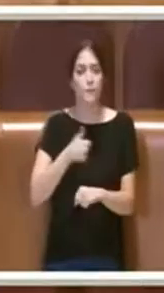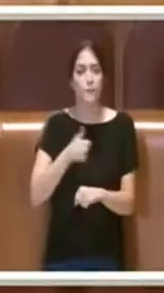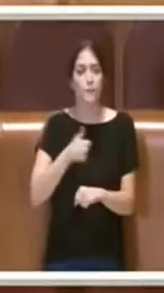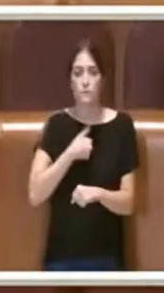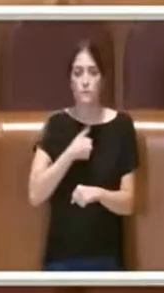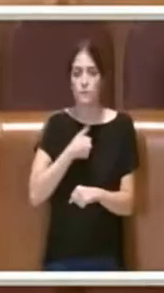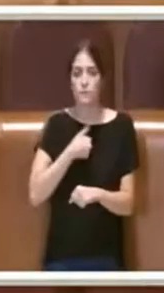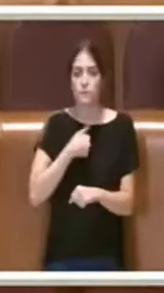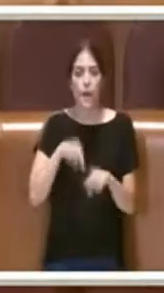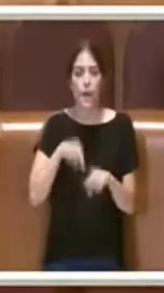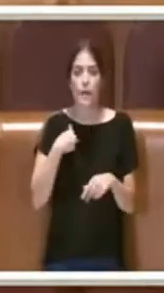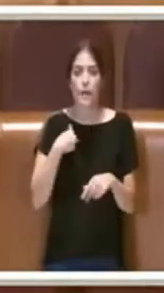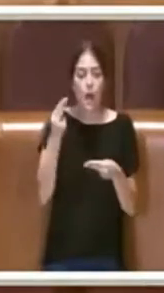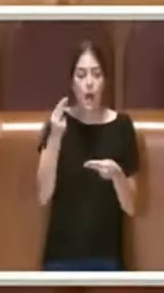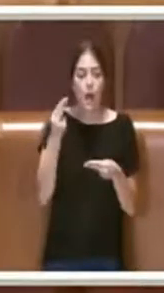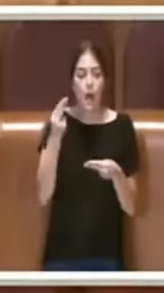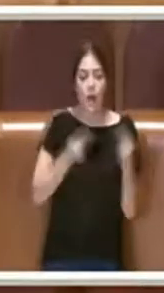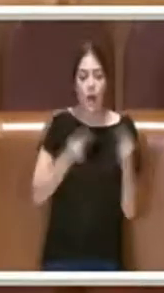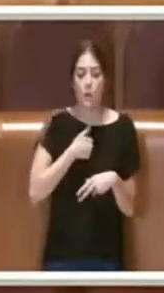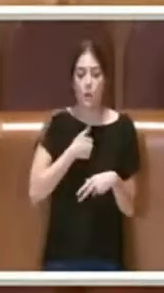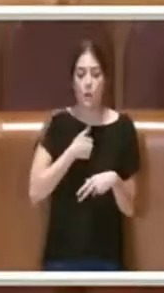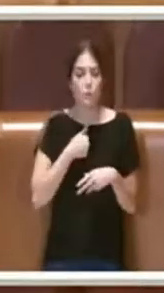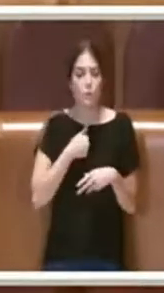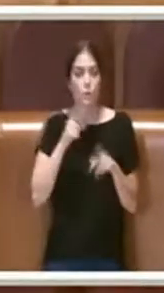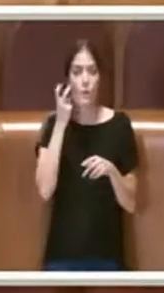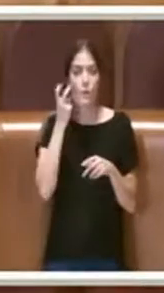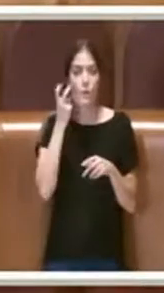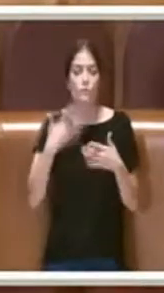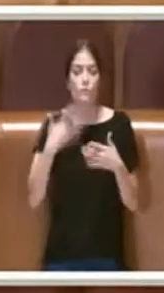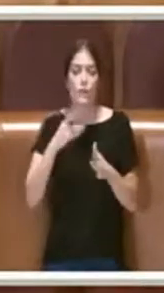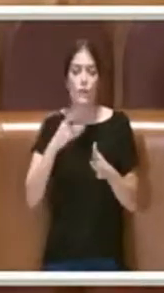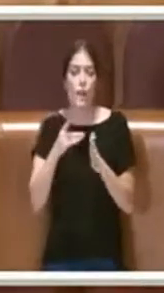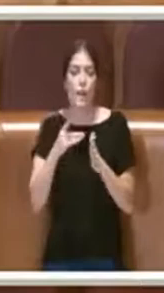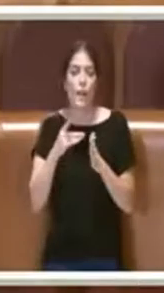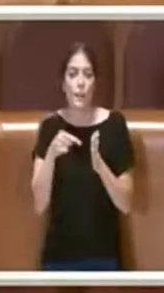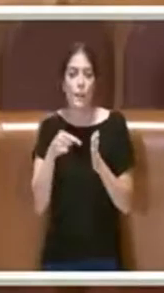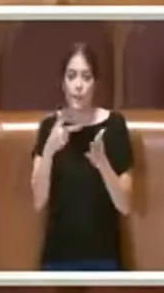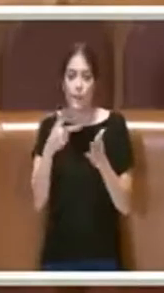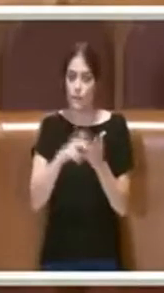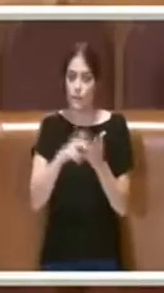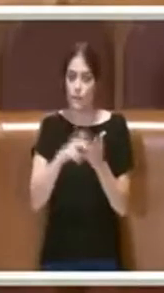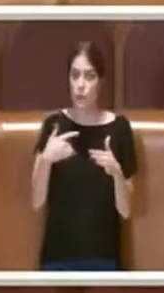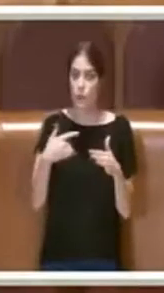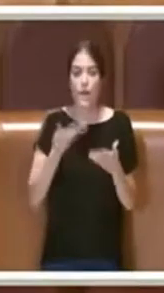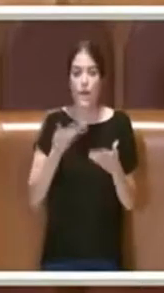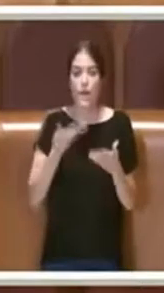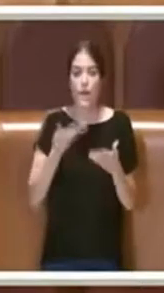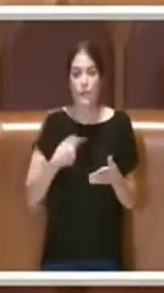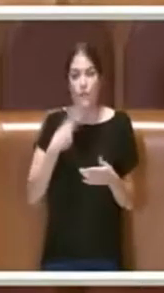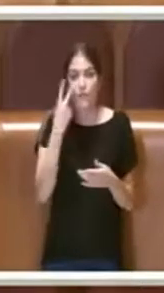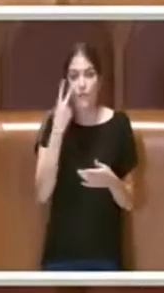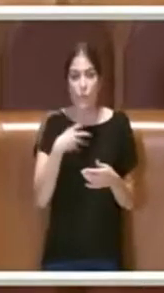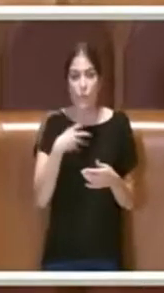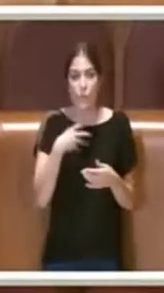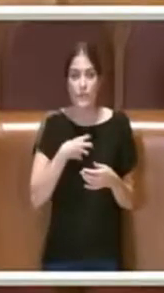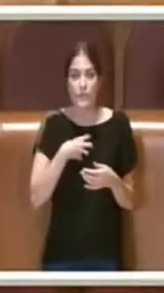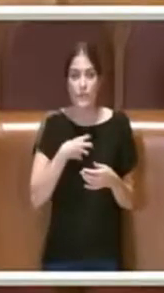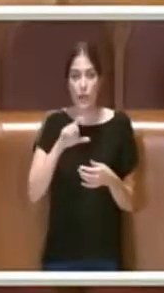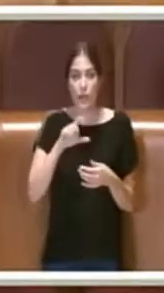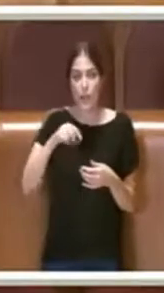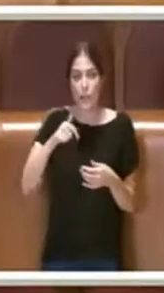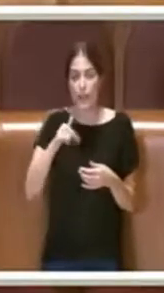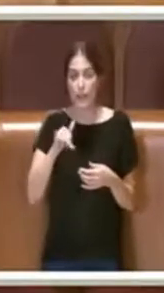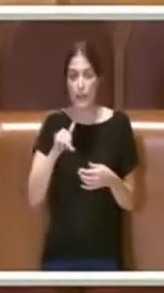potendo farsi da solo il calcolo così come è previsto dalle delibere che abbiamo attuato. Però, e qui vedo l'assessore Lemmetti che